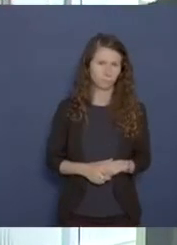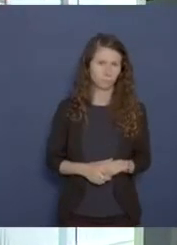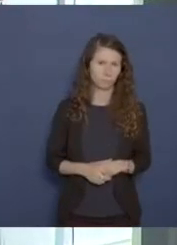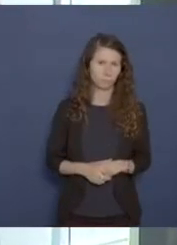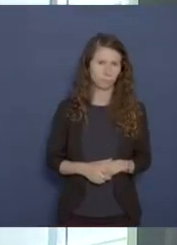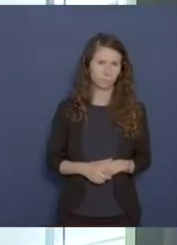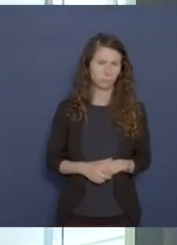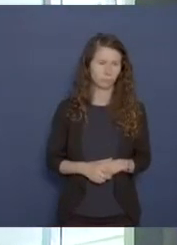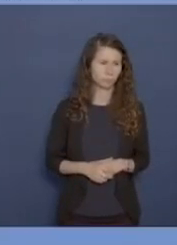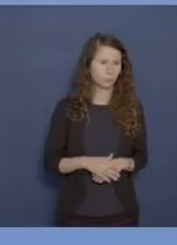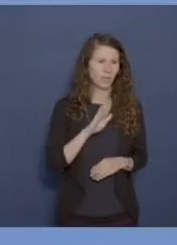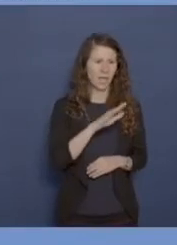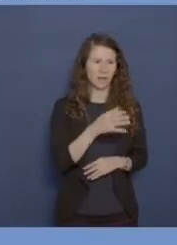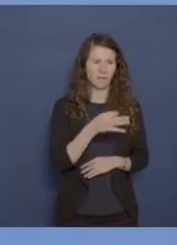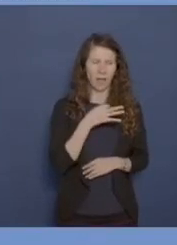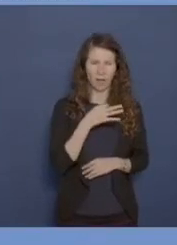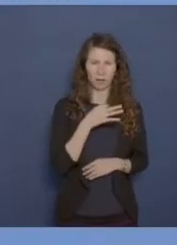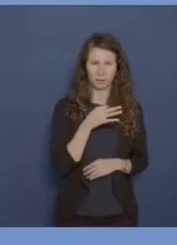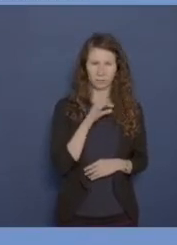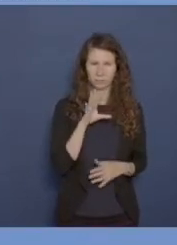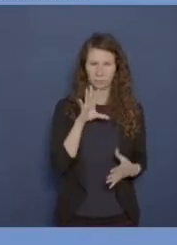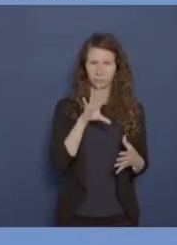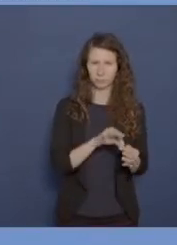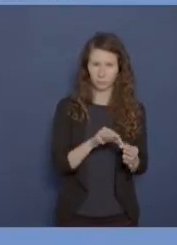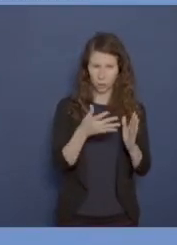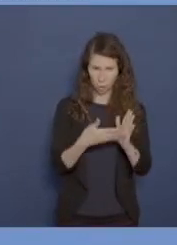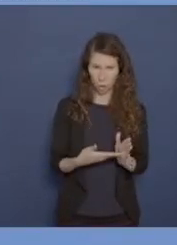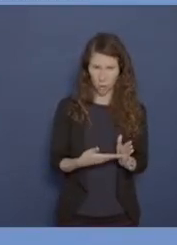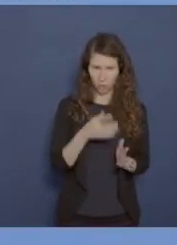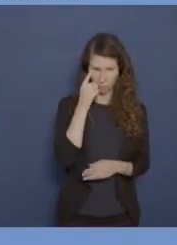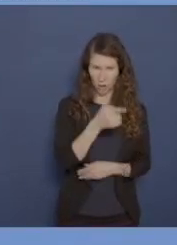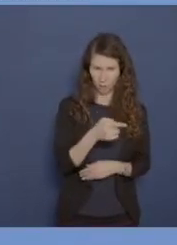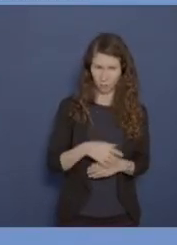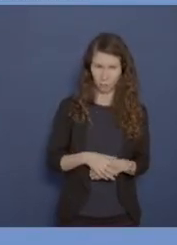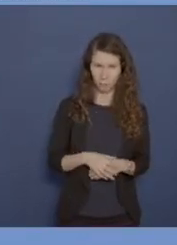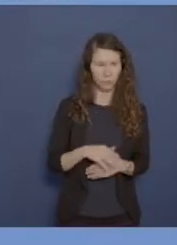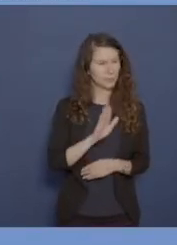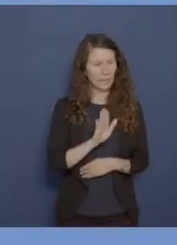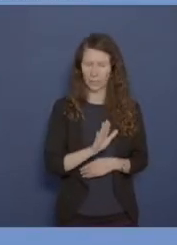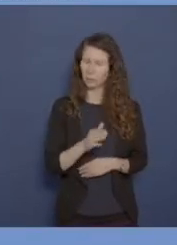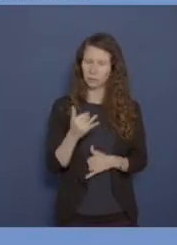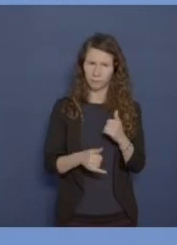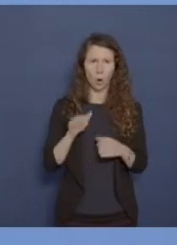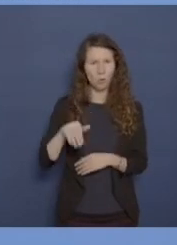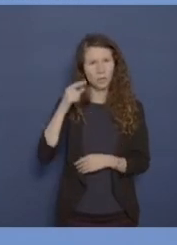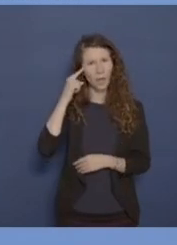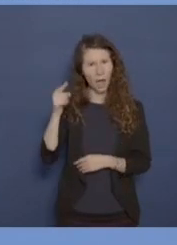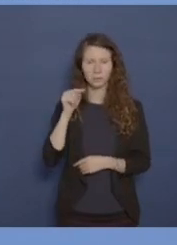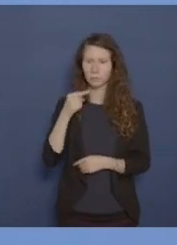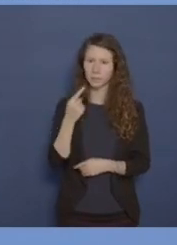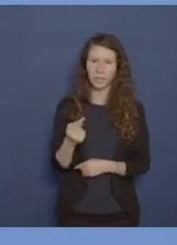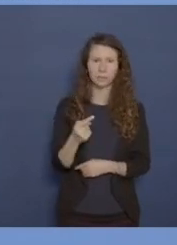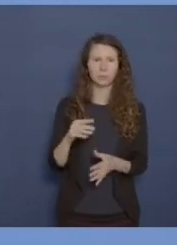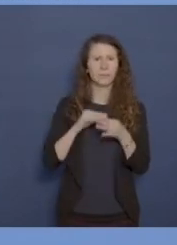Ich glaube, Ihre Frage zielte auf Kontrollen und der gleichen Art. Frau Ungrath hatte gesagt, nach Ihrer Auffassung, also